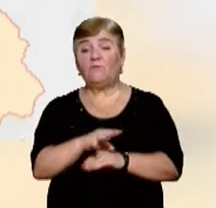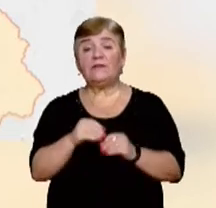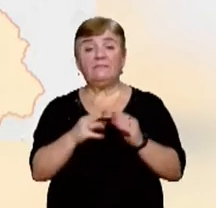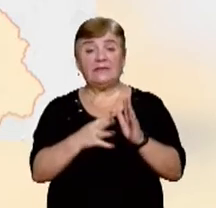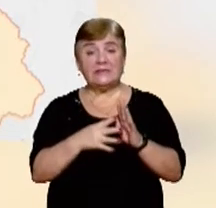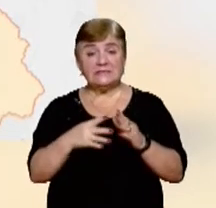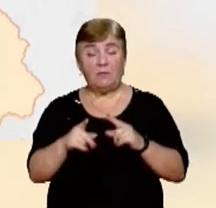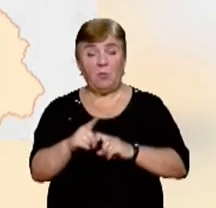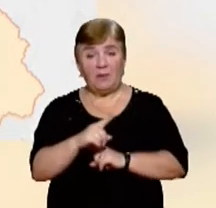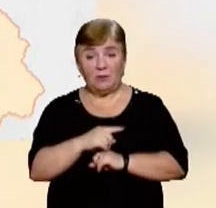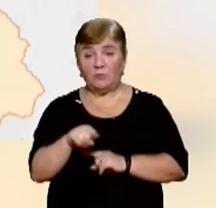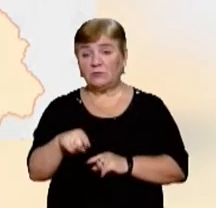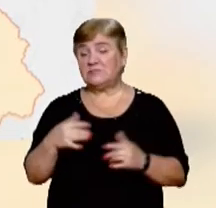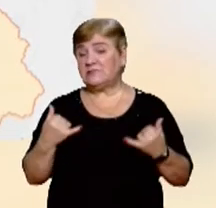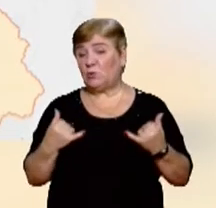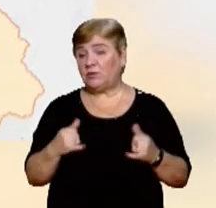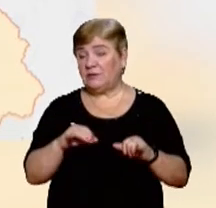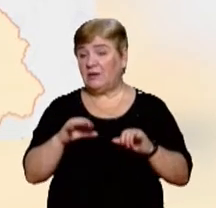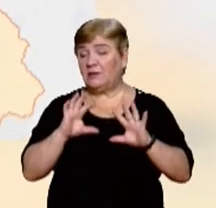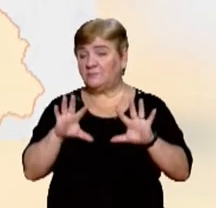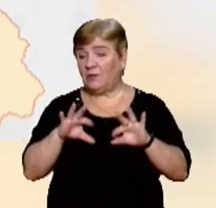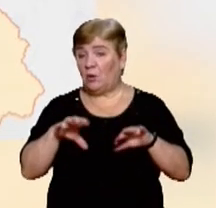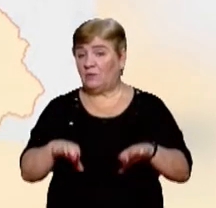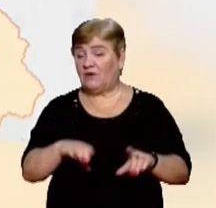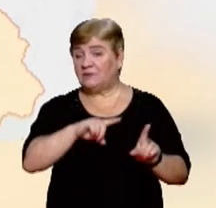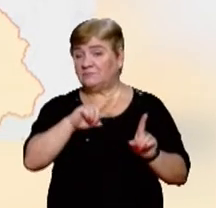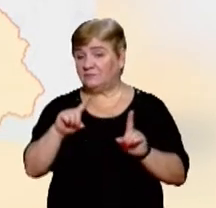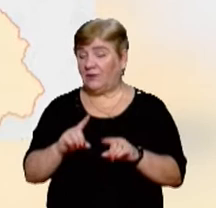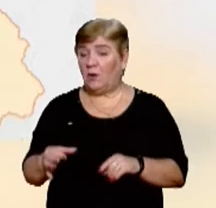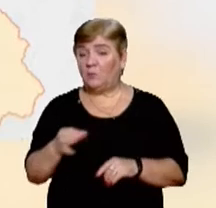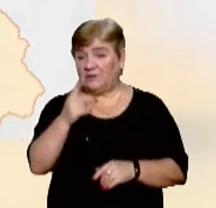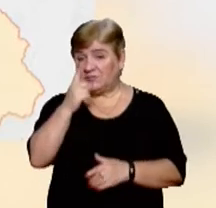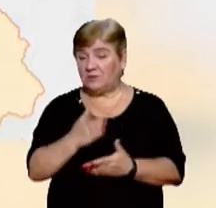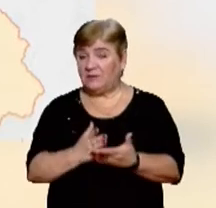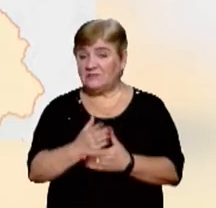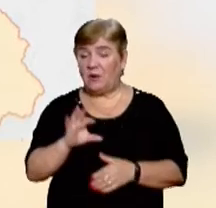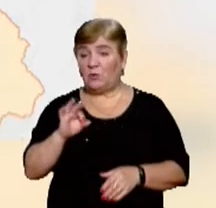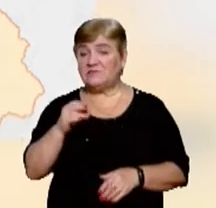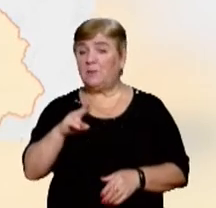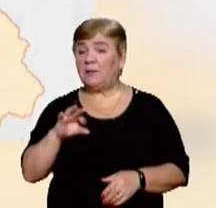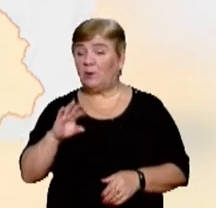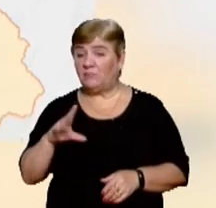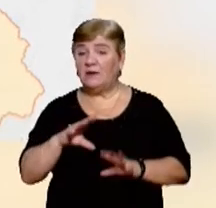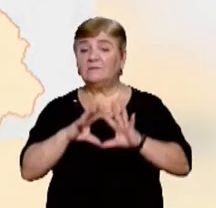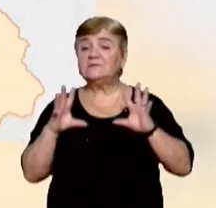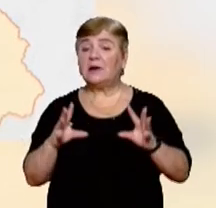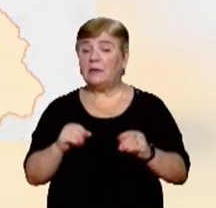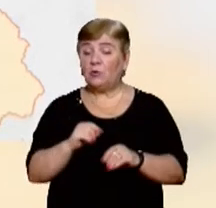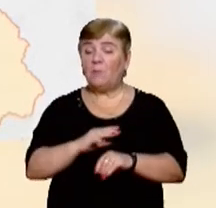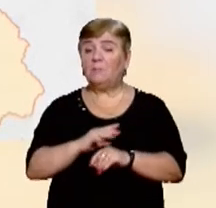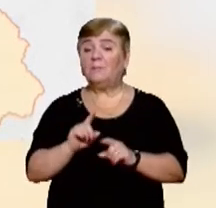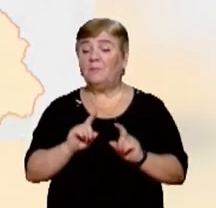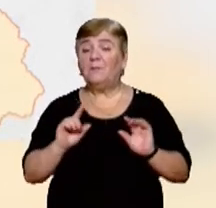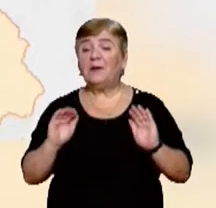-19 померли. Про це сьогодні розповів голова Закарпатської облдержадміністрації Олексій Петров. Загалом з часу пандемії